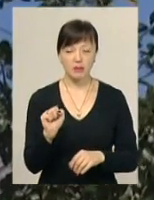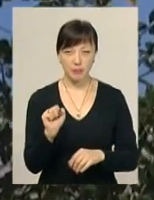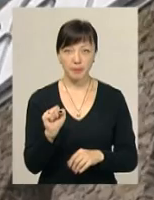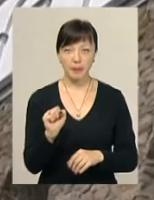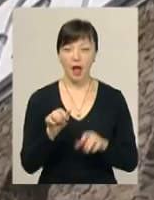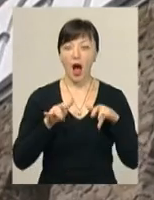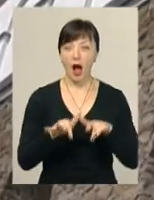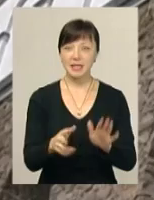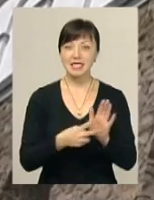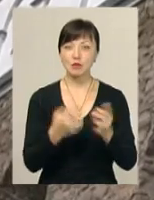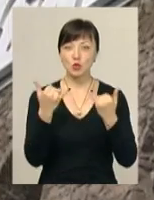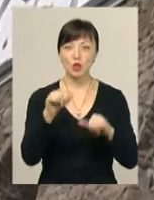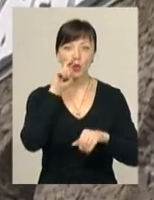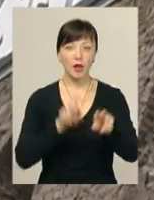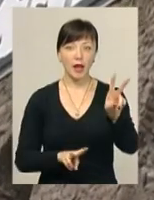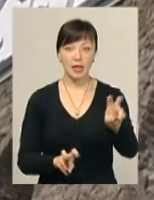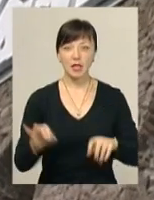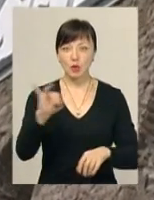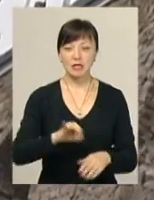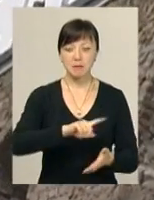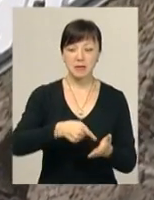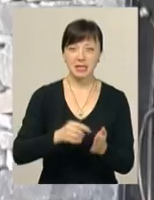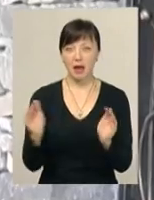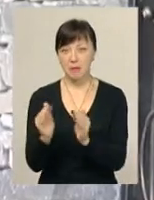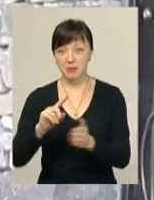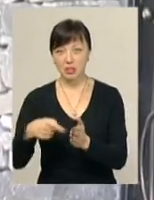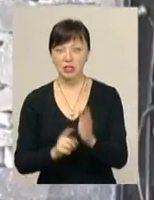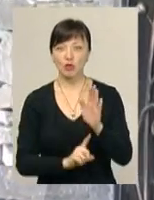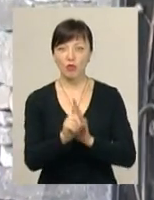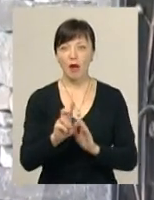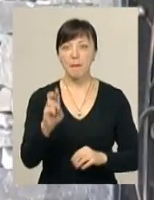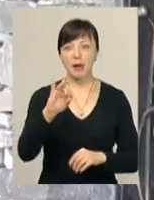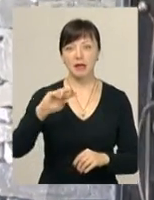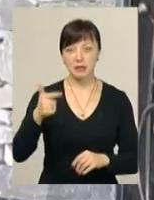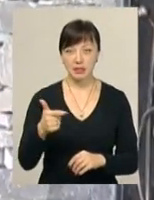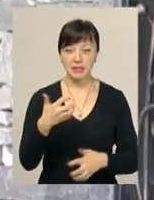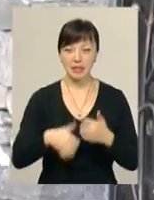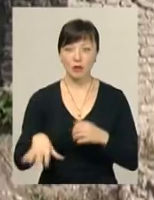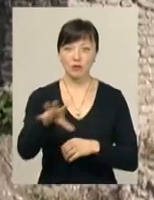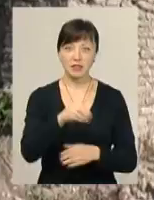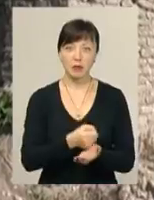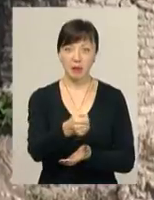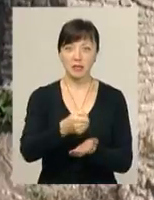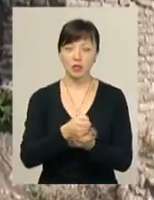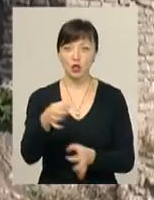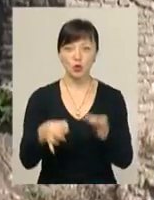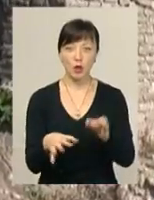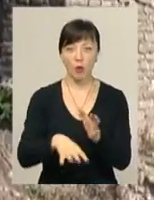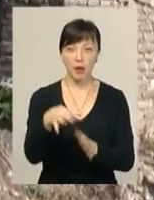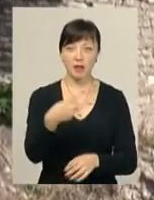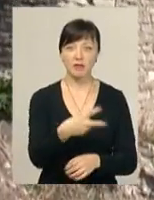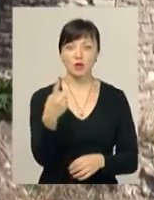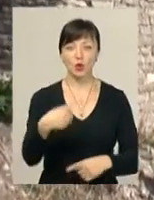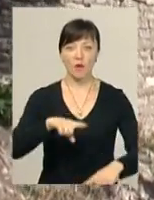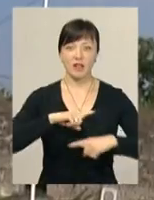Нагадаю, акція «Сім чудес України. Історичні міста та містечка» стартувала ще у березні. Серед усіх претендентів журі обрало 21